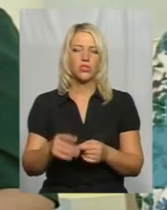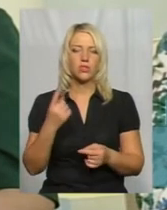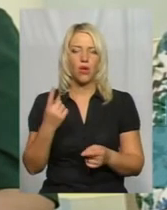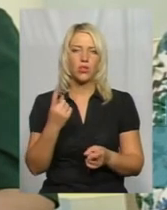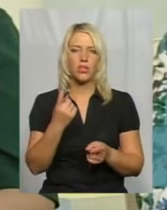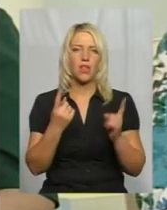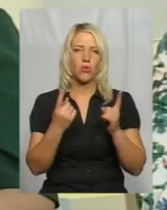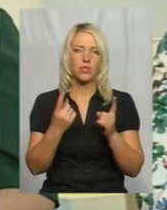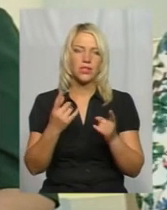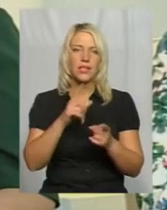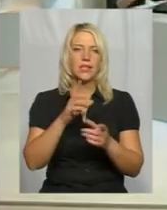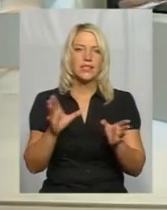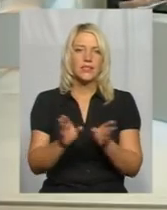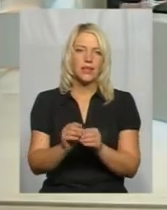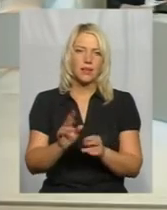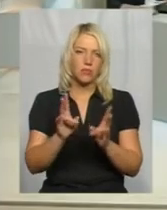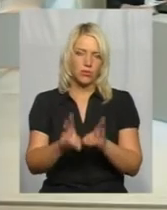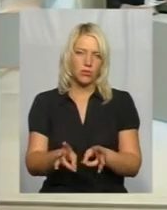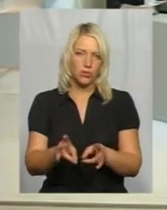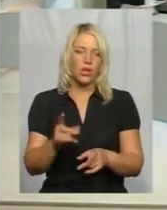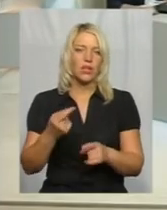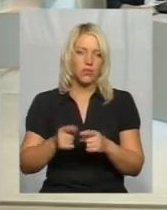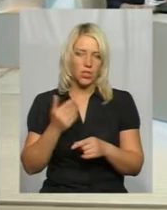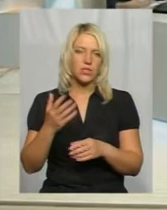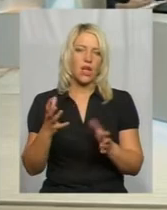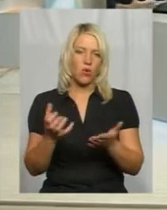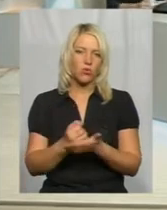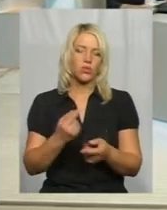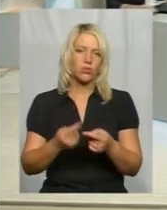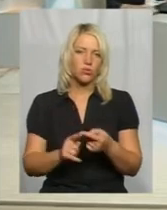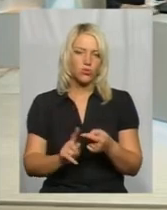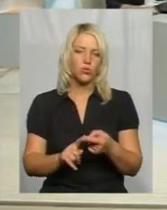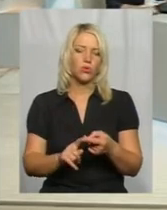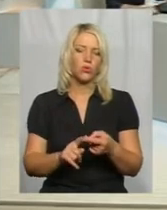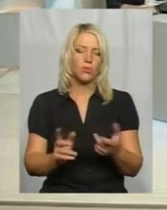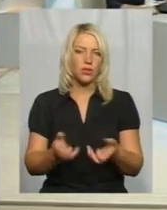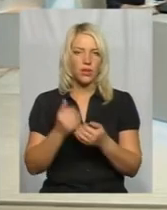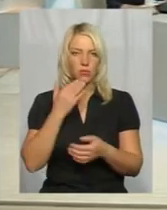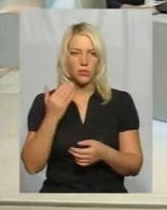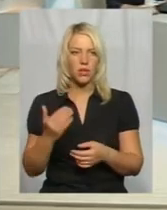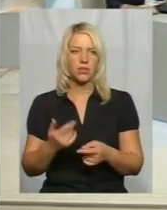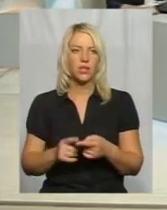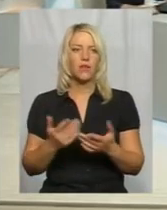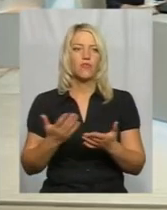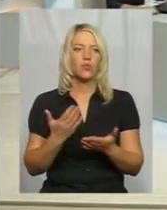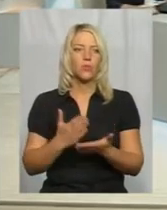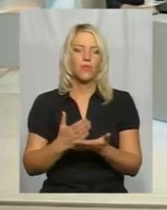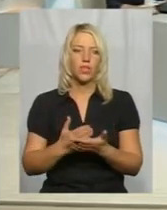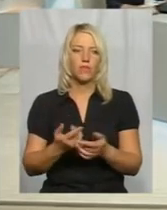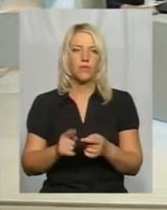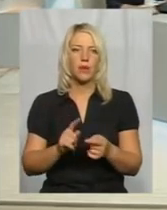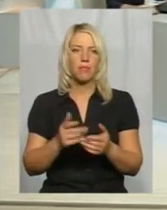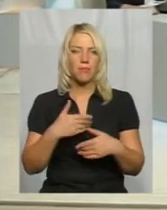на один з бідою. І вони знаходять у вас цю підтримку? Так, так. В чому вона виявляється? В нас виявляється, по-перше, ми